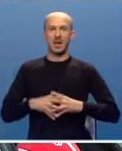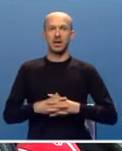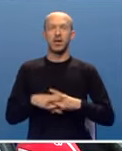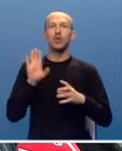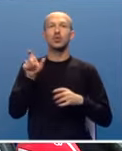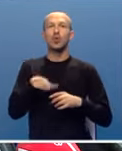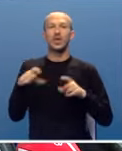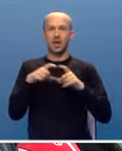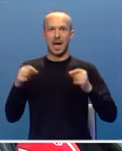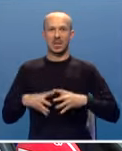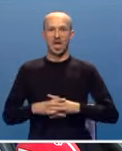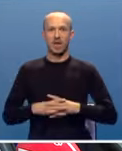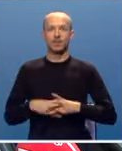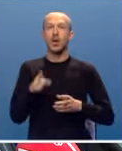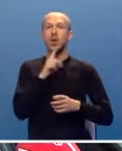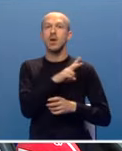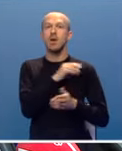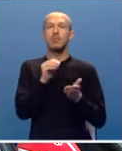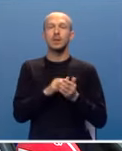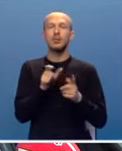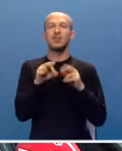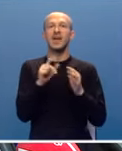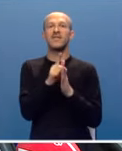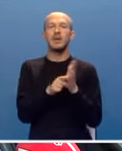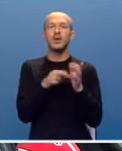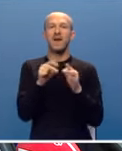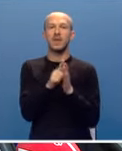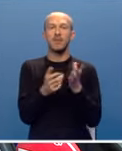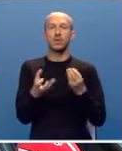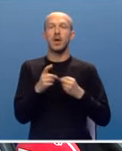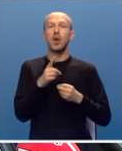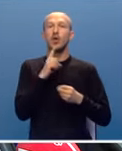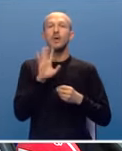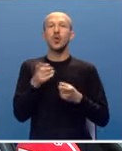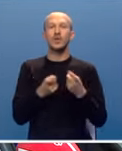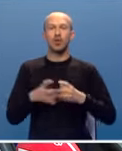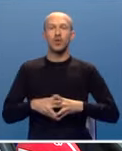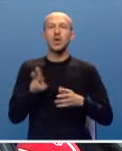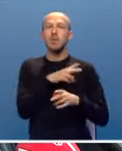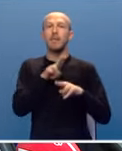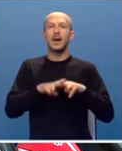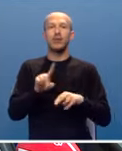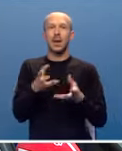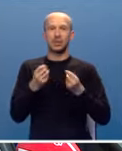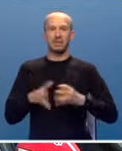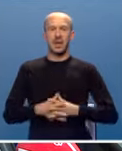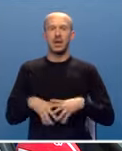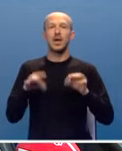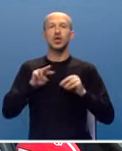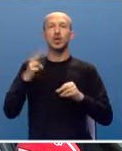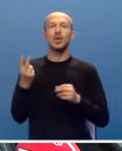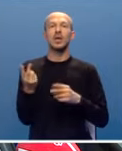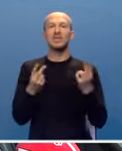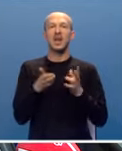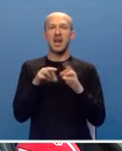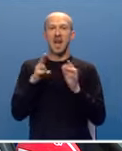su pojedinačne karte? Ko ima potrebu s vremena vrijeme, on uzme. Ako ima baš to izazovu, ima pravo da ne uzme. Da nađe neki drugi